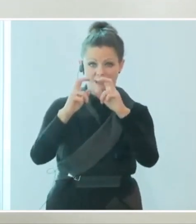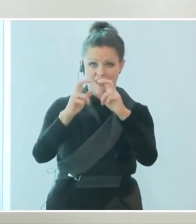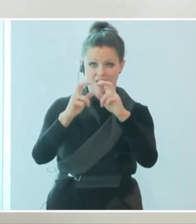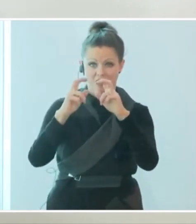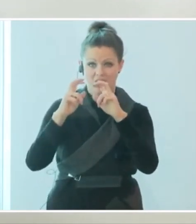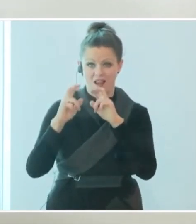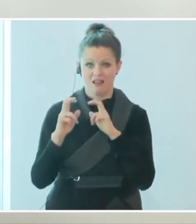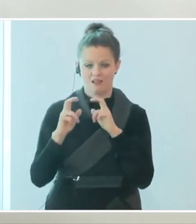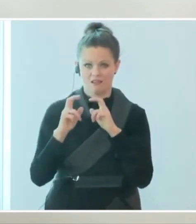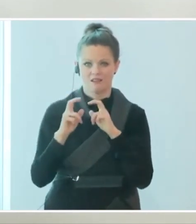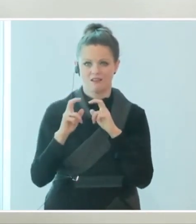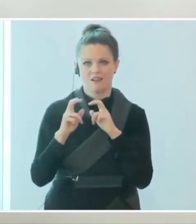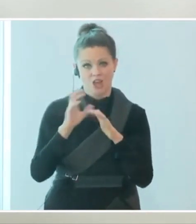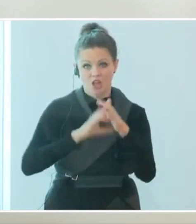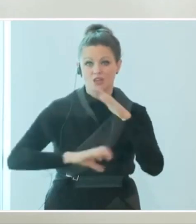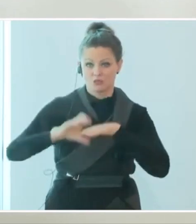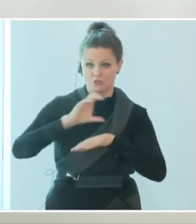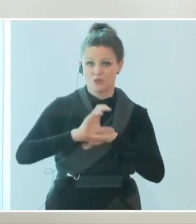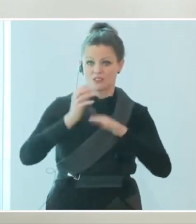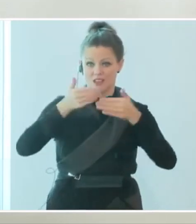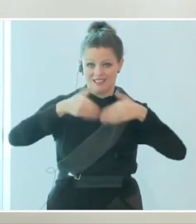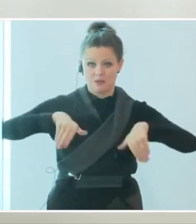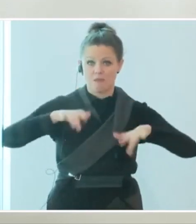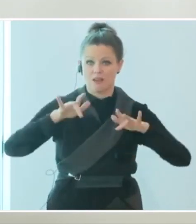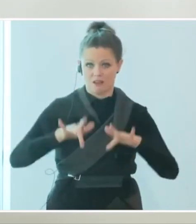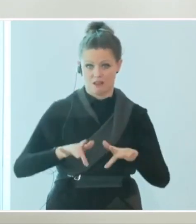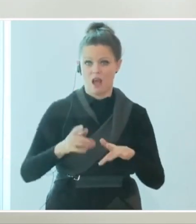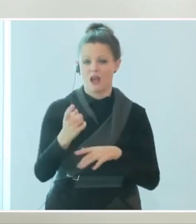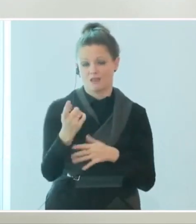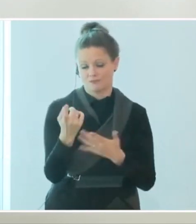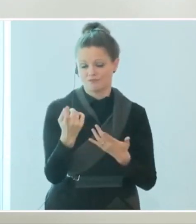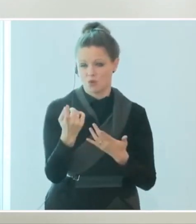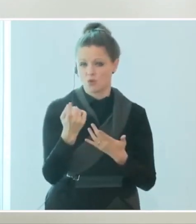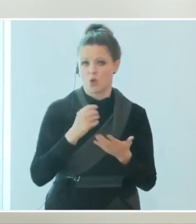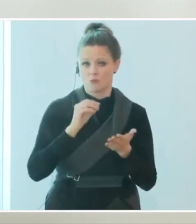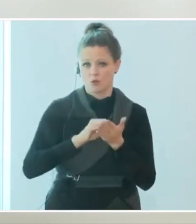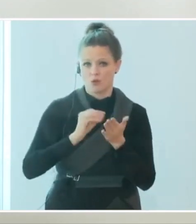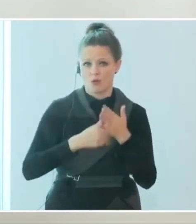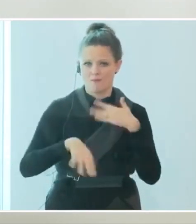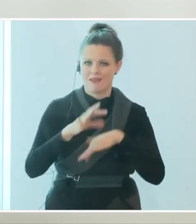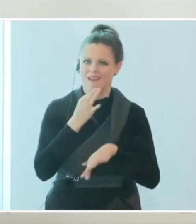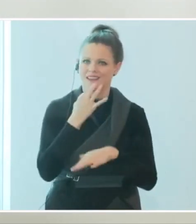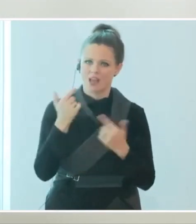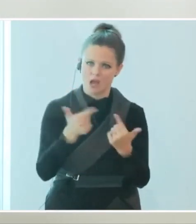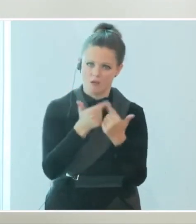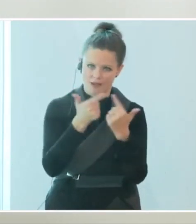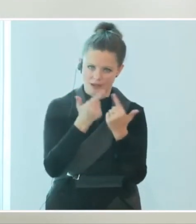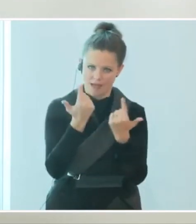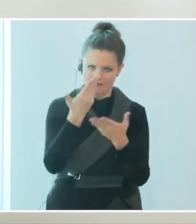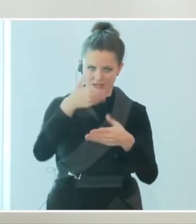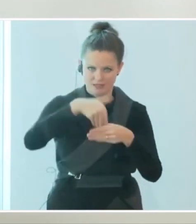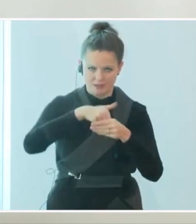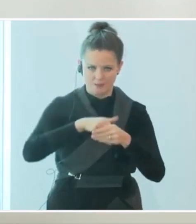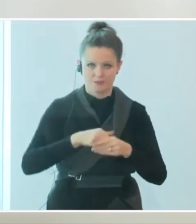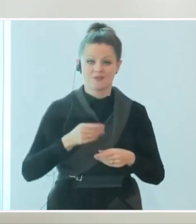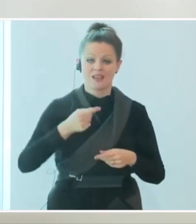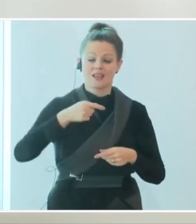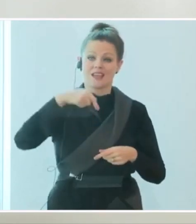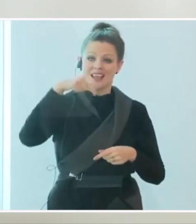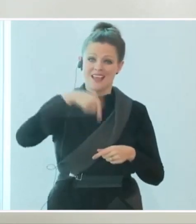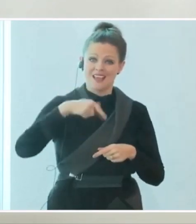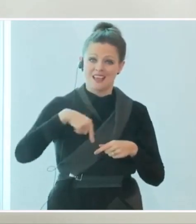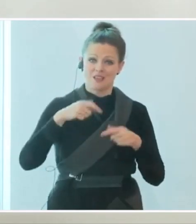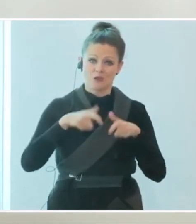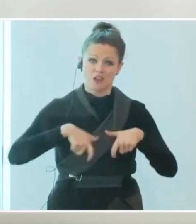Kapazitätsbeschränkungen, die wir heute anschließend noch genauer hören werden. Indoor-Sportstätten müssen